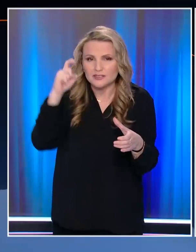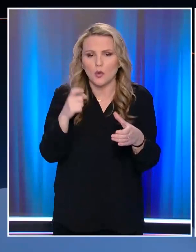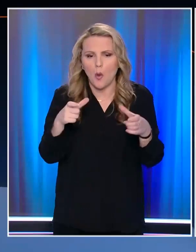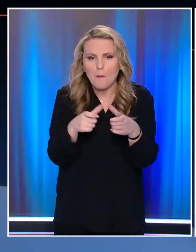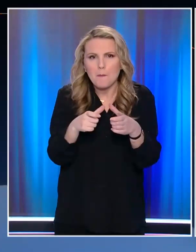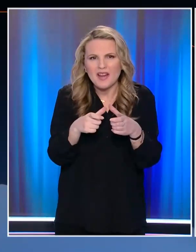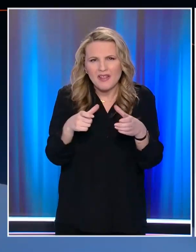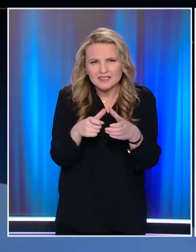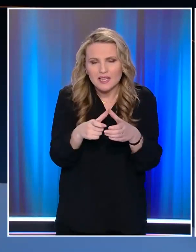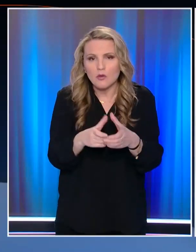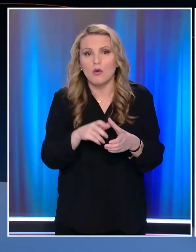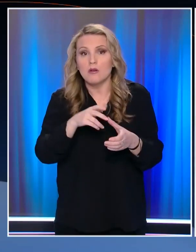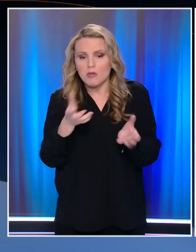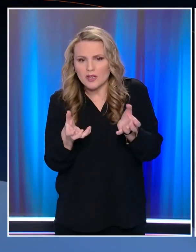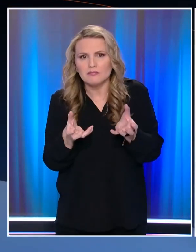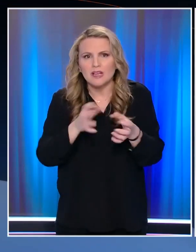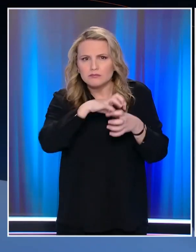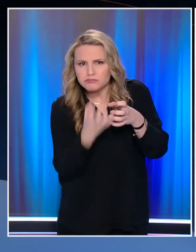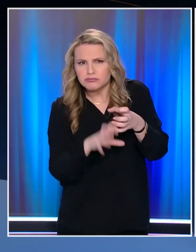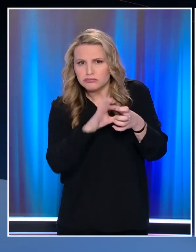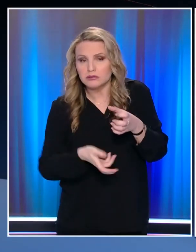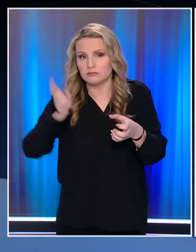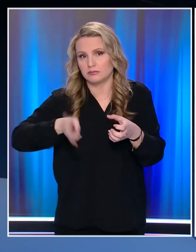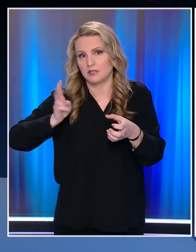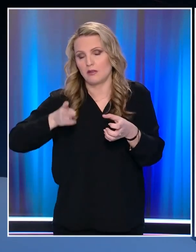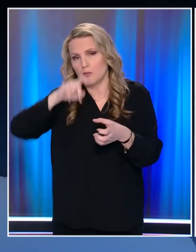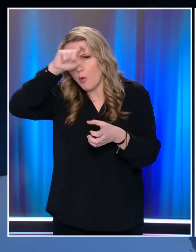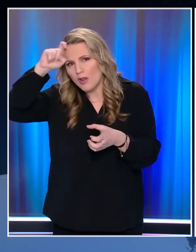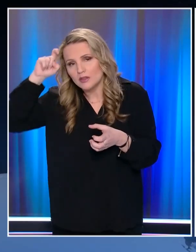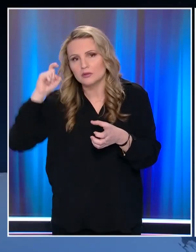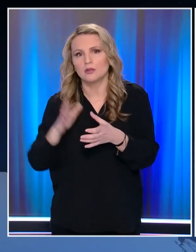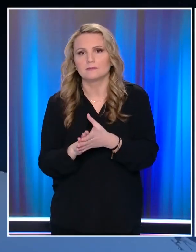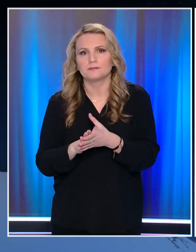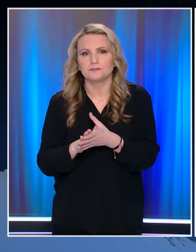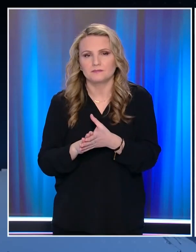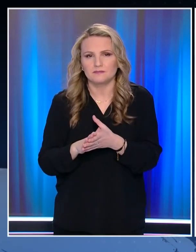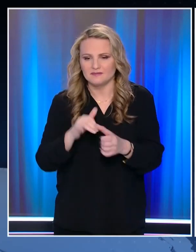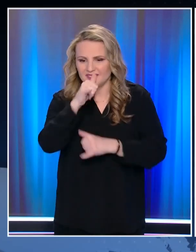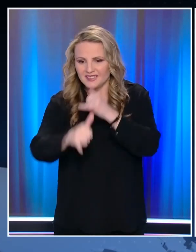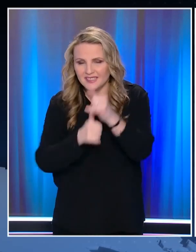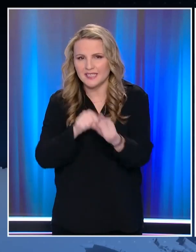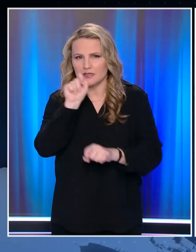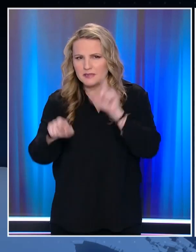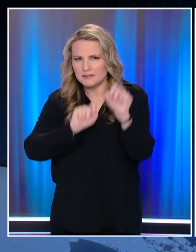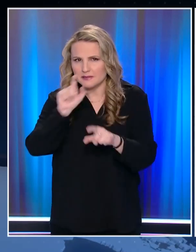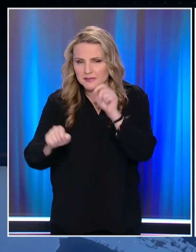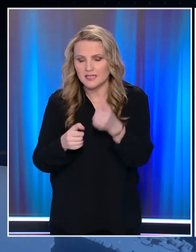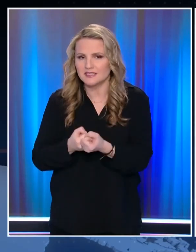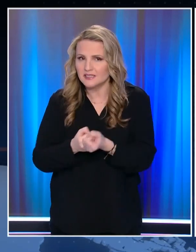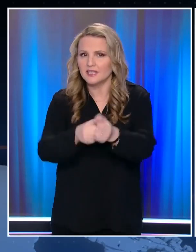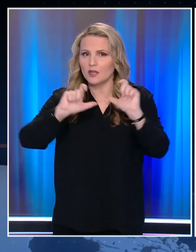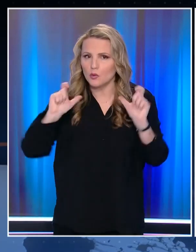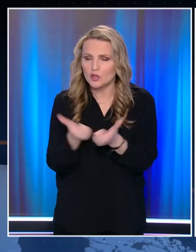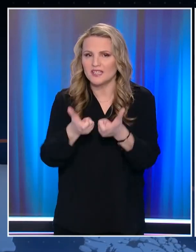δύσκολη επιχείρηση Καθώς ανα πάσα στιγμή υπήρχε ο κίνδυνος κατολίστησης Τα μέσα κοινωνικής δικτύωσης Έχουν κατακλειστεί από μηνύματα